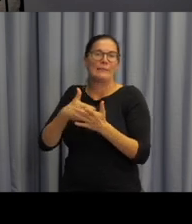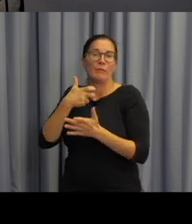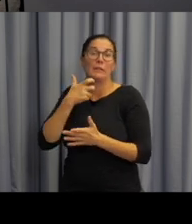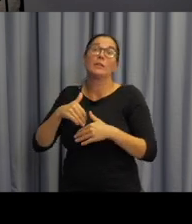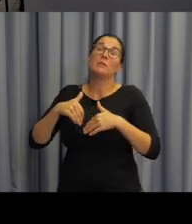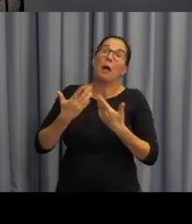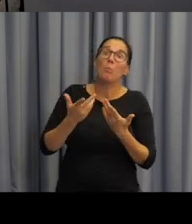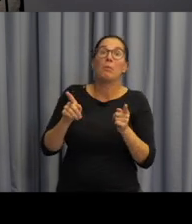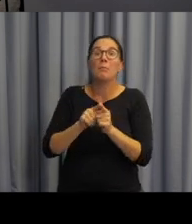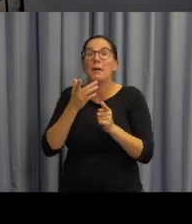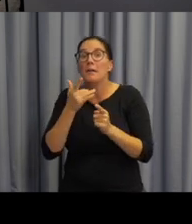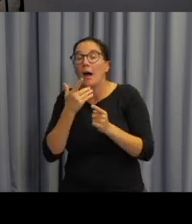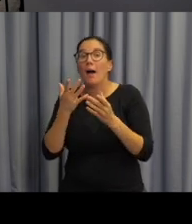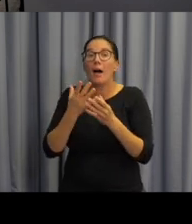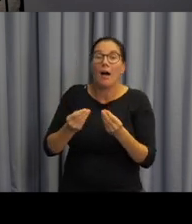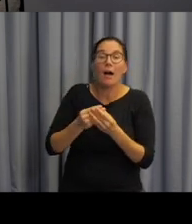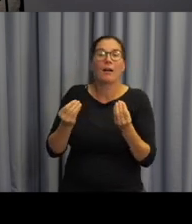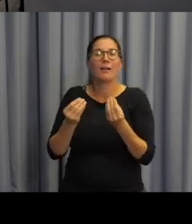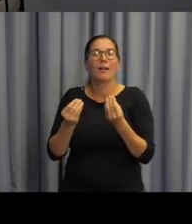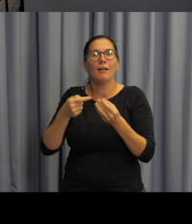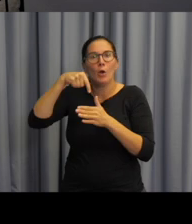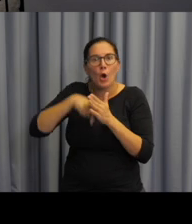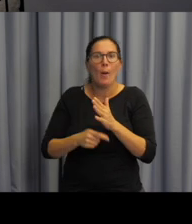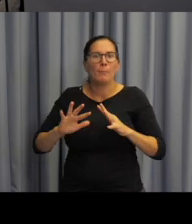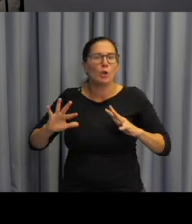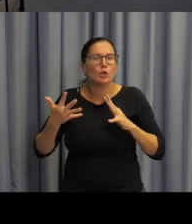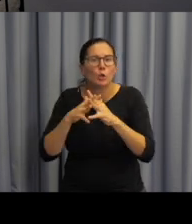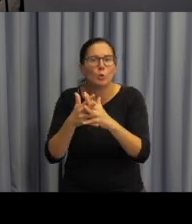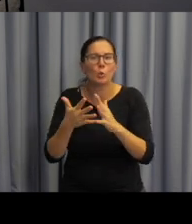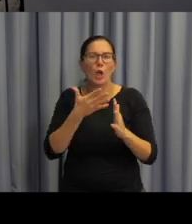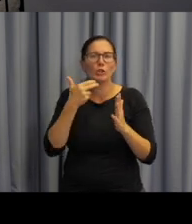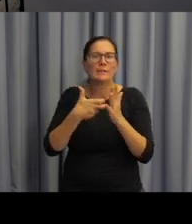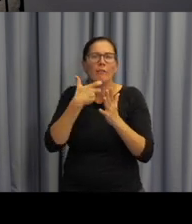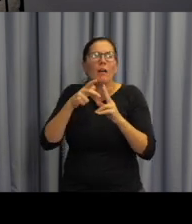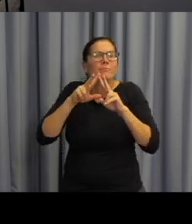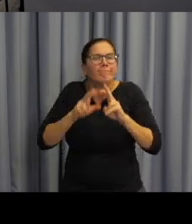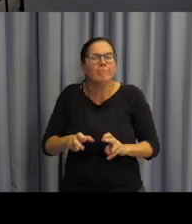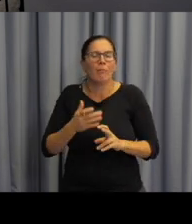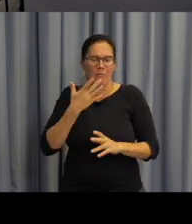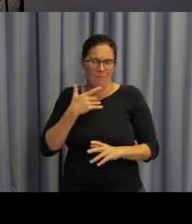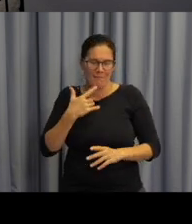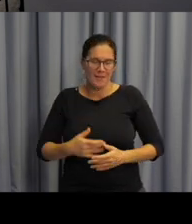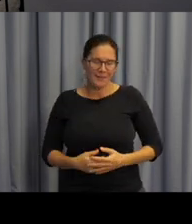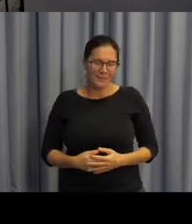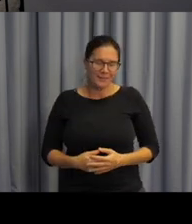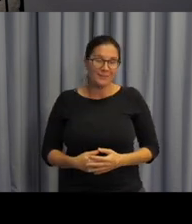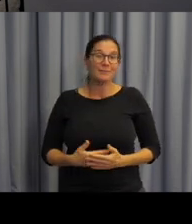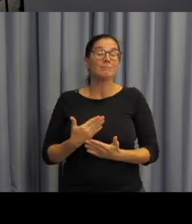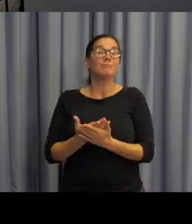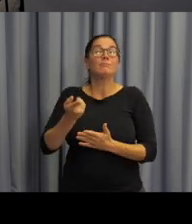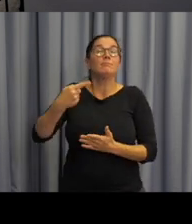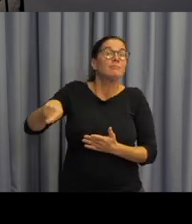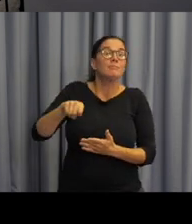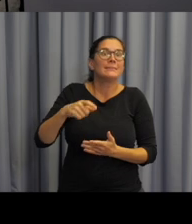informace o struktuře a fungování českého znakového jazyka. Takže pokud potřebují kolegové